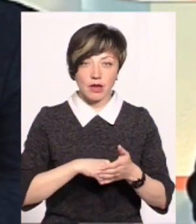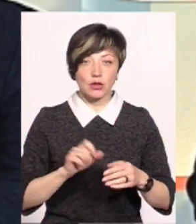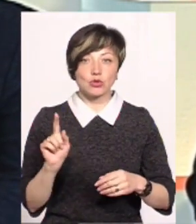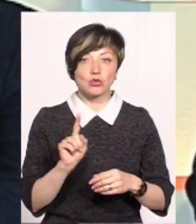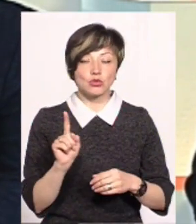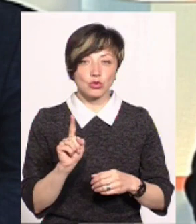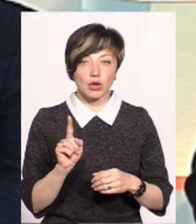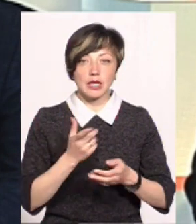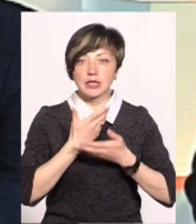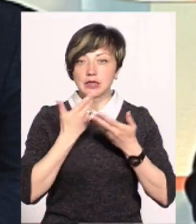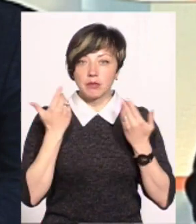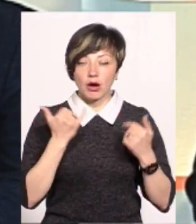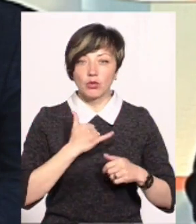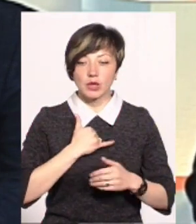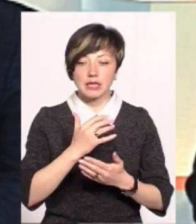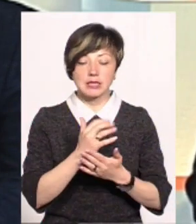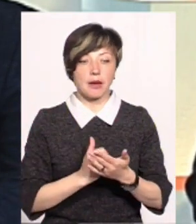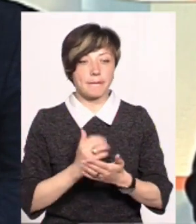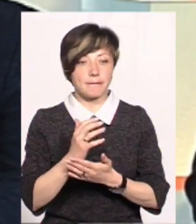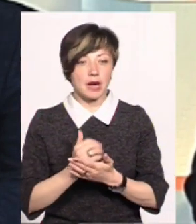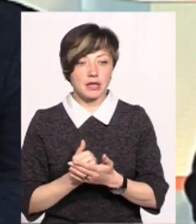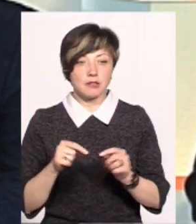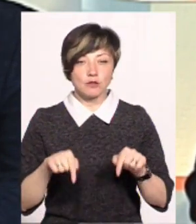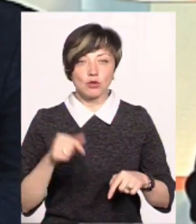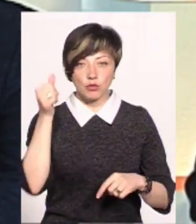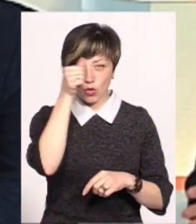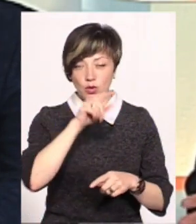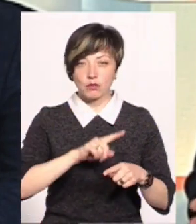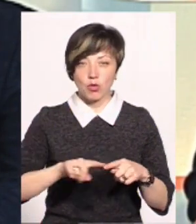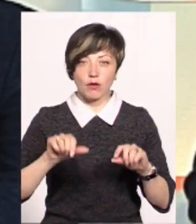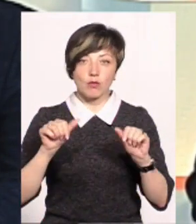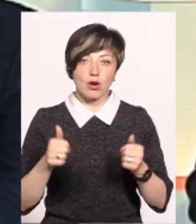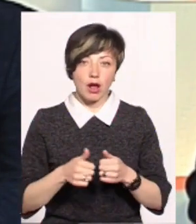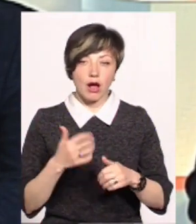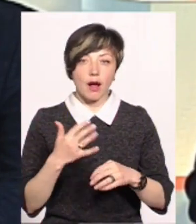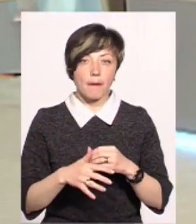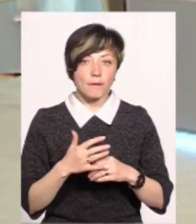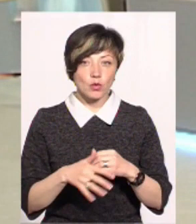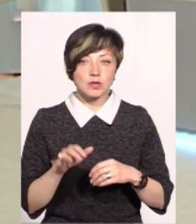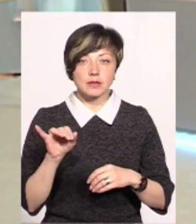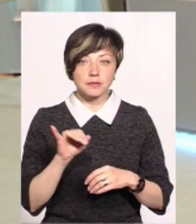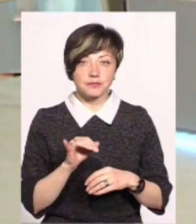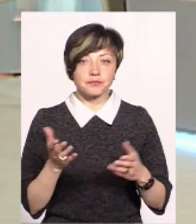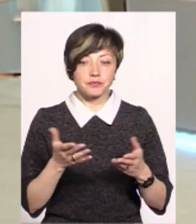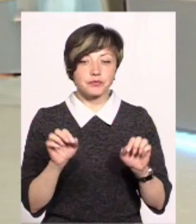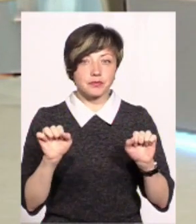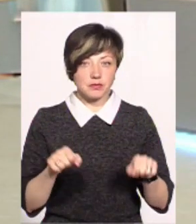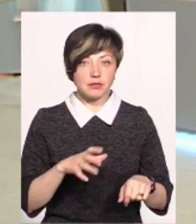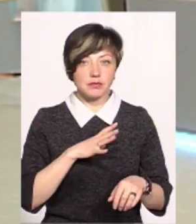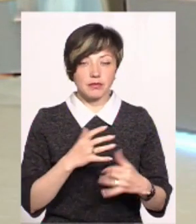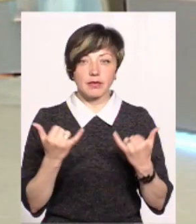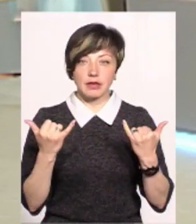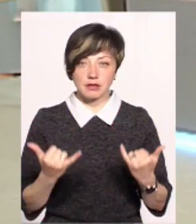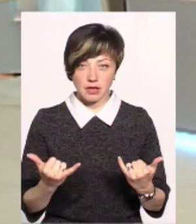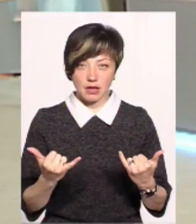до того, що немає в нас запасів в цьому році моркви, буряка, капусти, яку б можна було